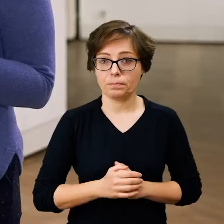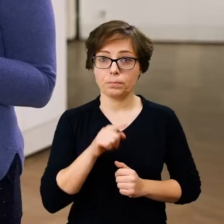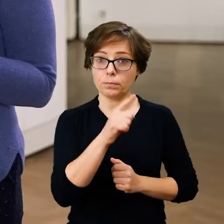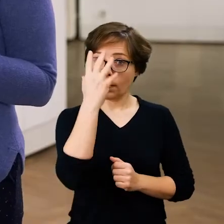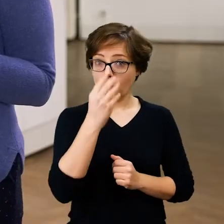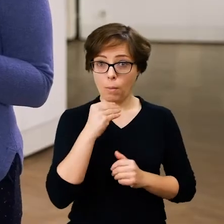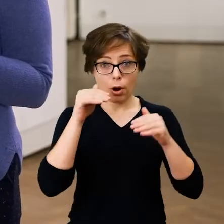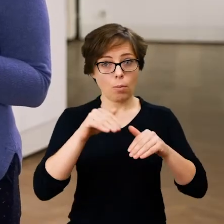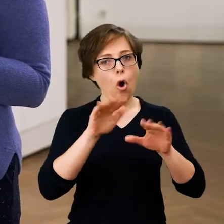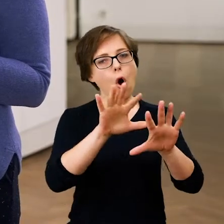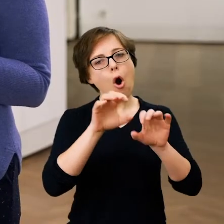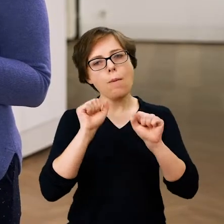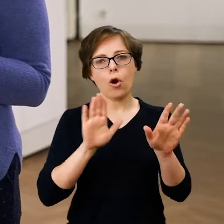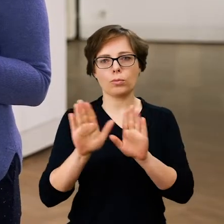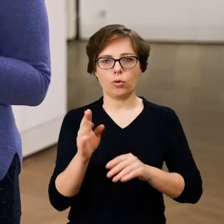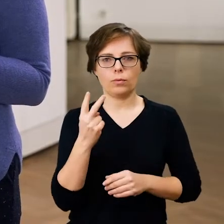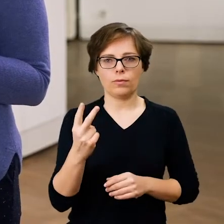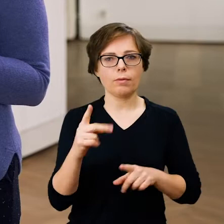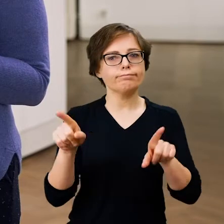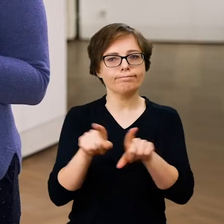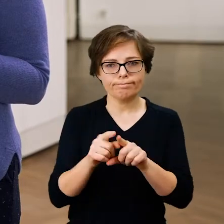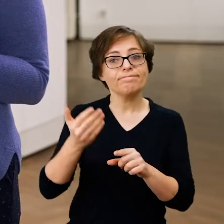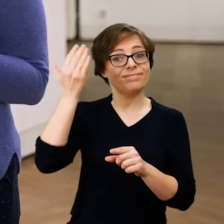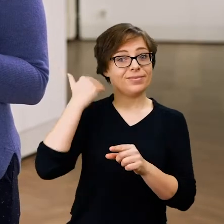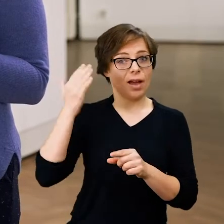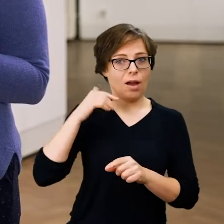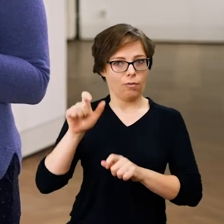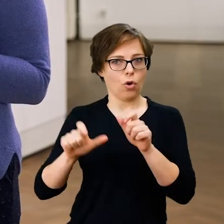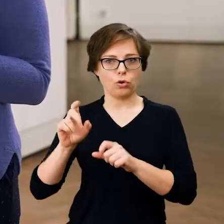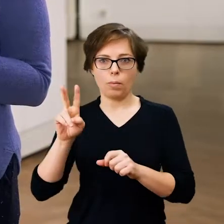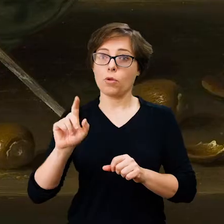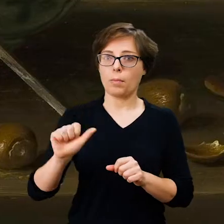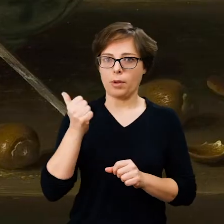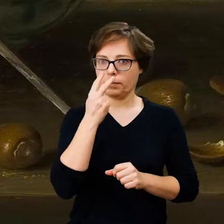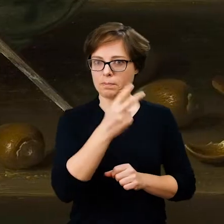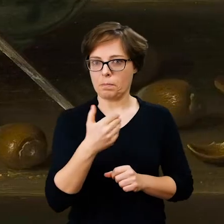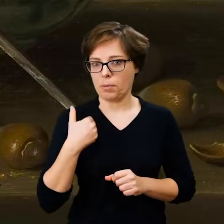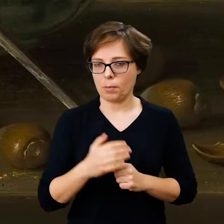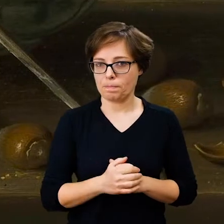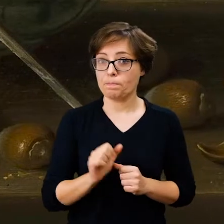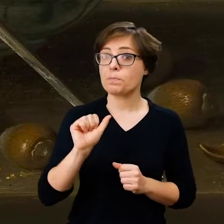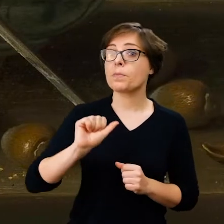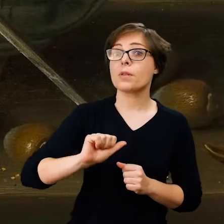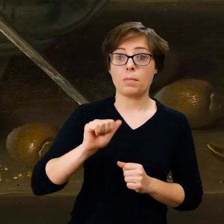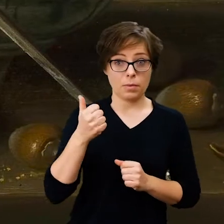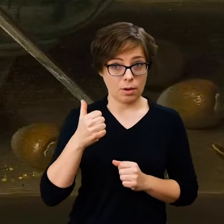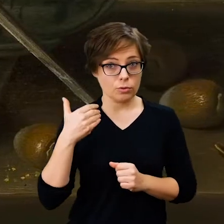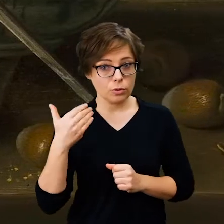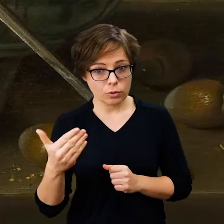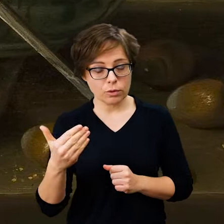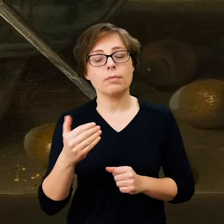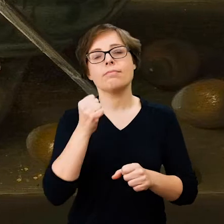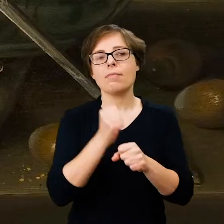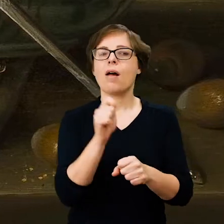postrzegać na dwa sposoby, tak jak współcześni jego odbiorcy. Z jednej strony to, co najczęściej